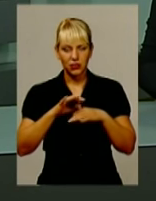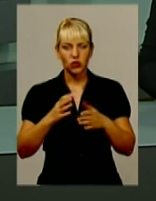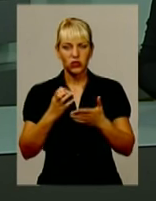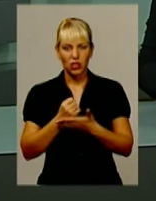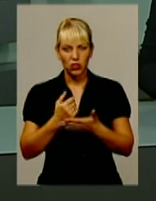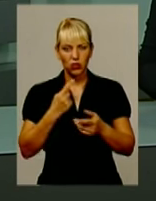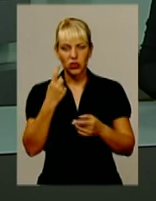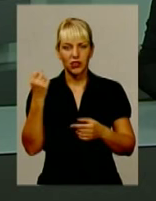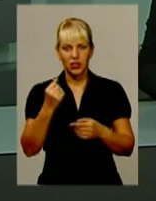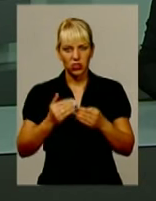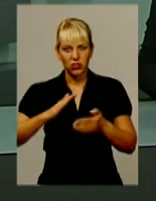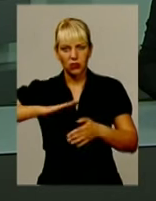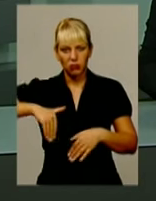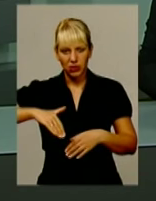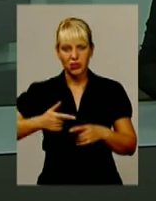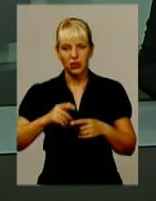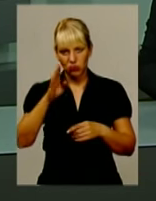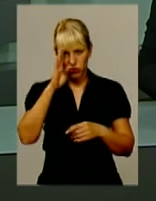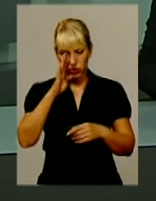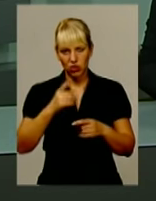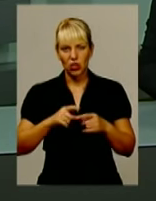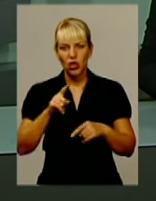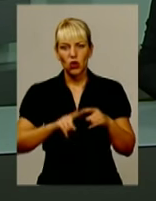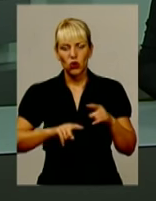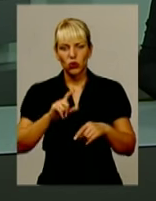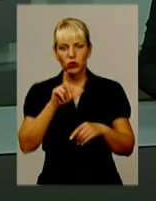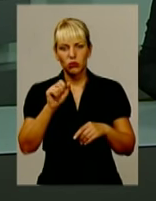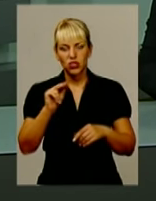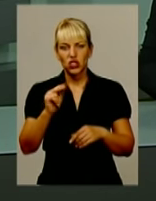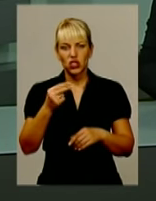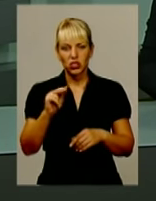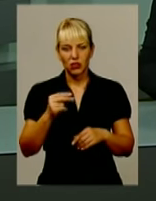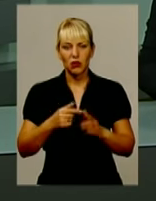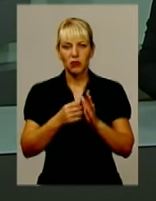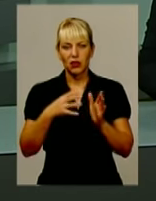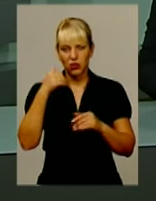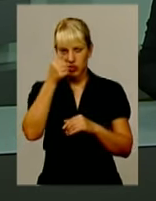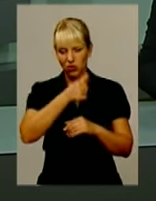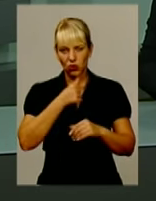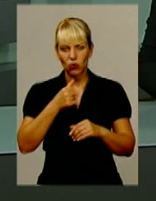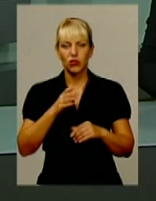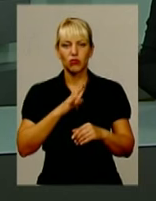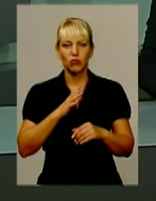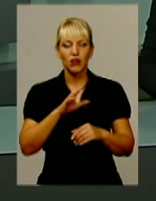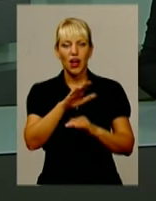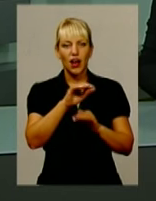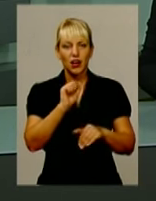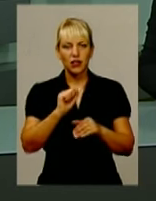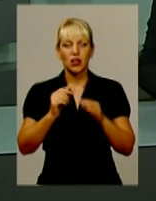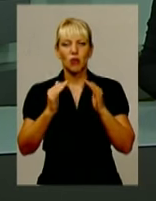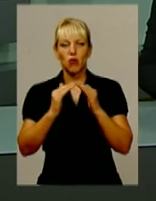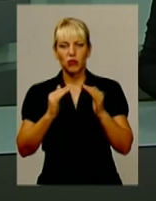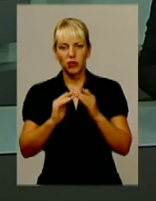року народження. Родом він з Чернігівщини, але вже років 15 винаймав у Хмельницькому помешканні. Що саме стало